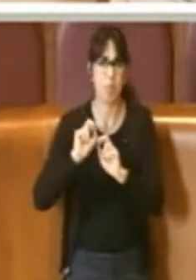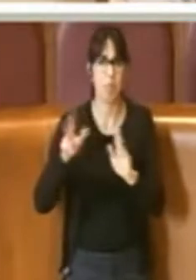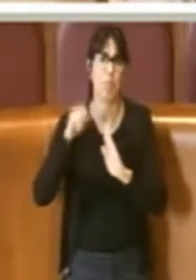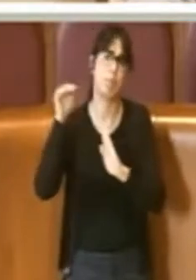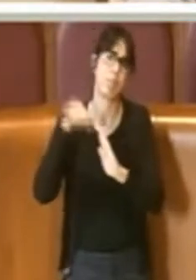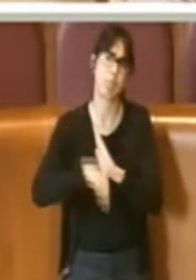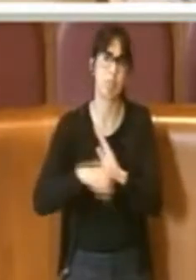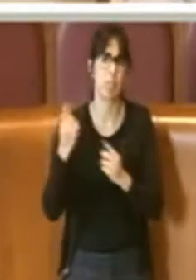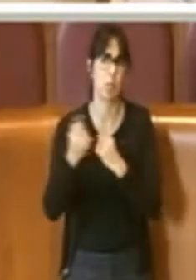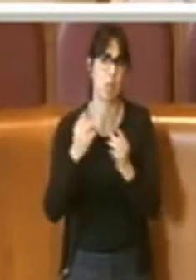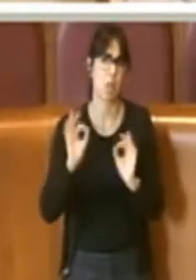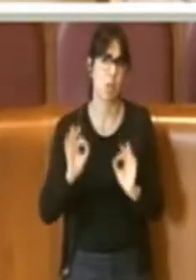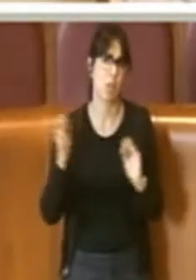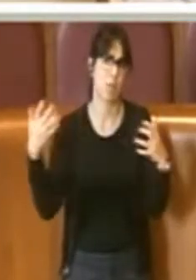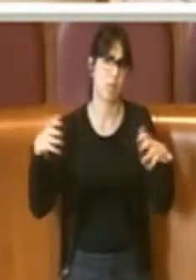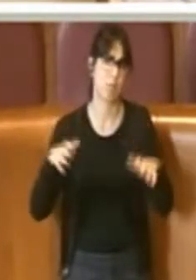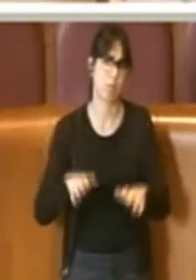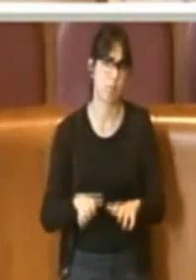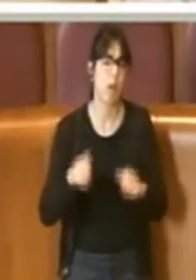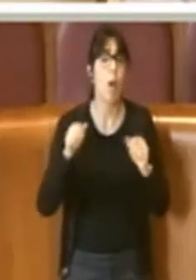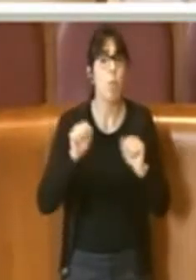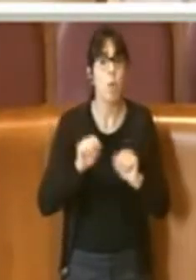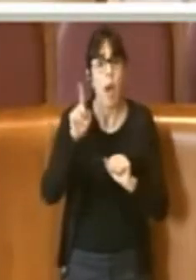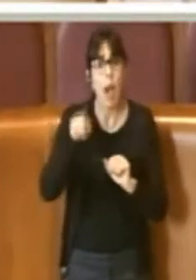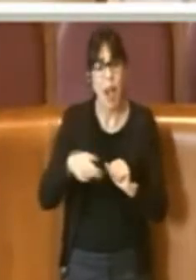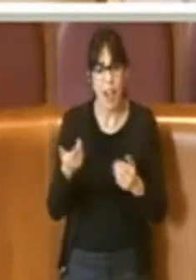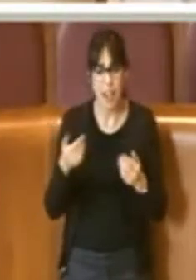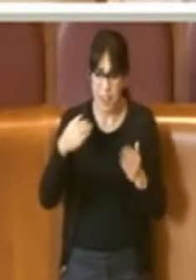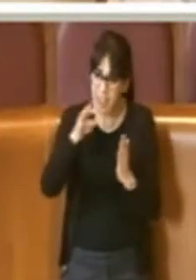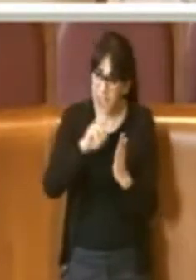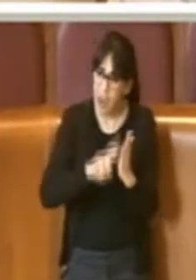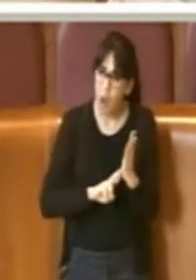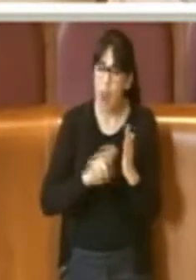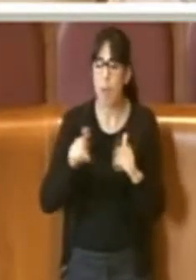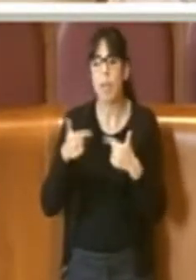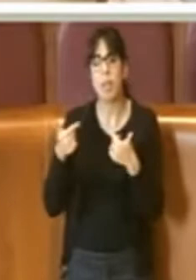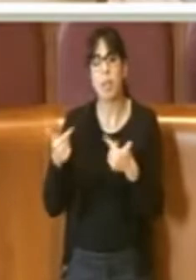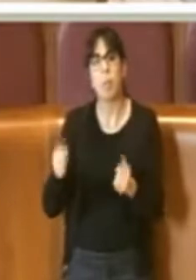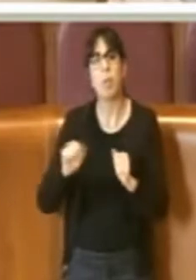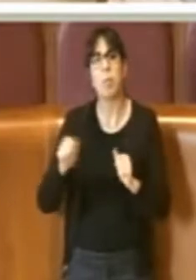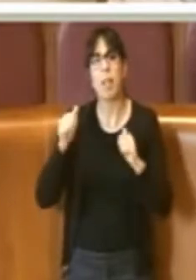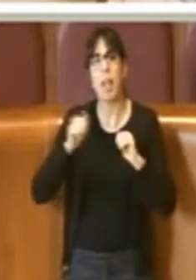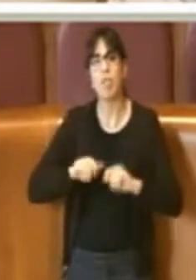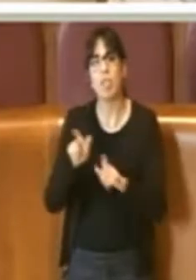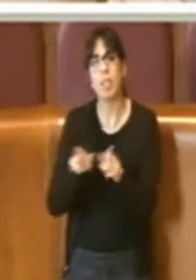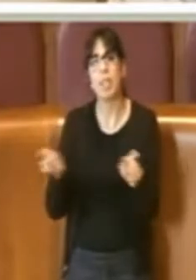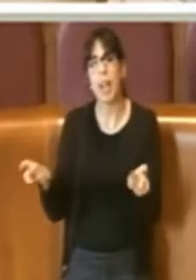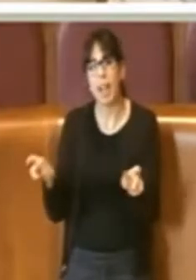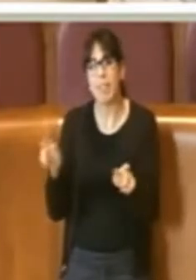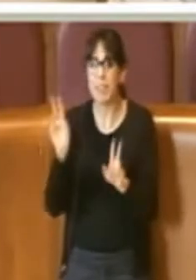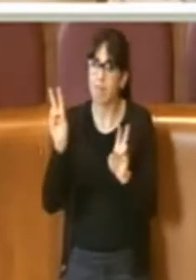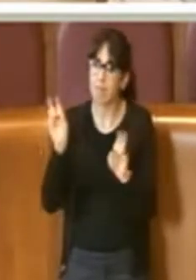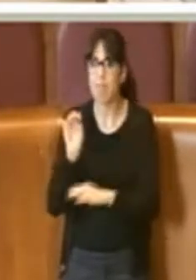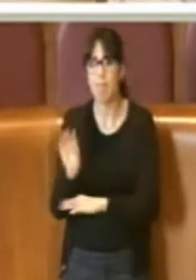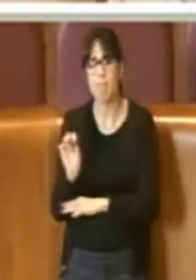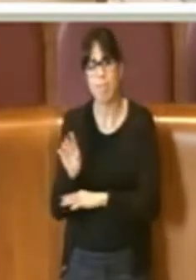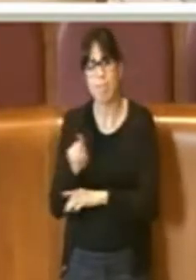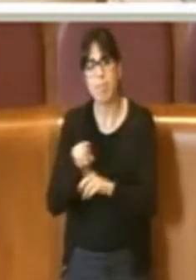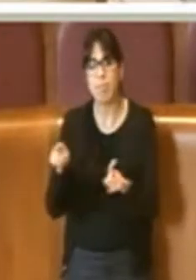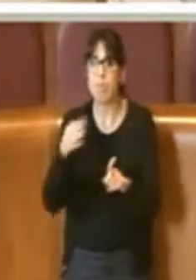possano istruire anche la cittadinanza al corretto conferimento e al decoro della